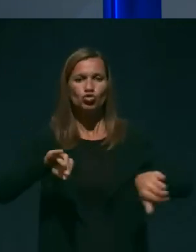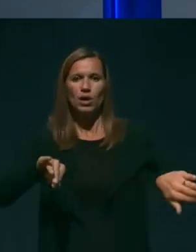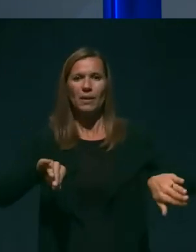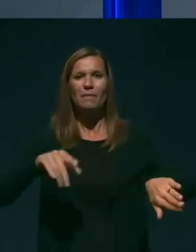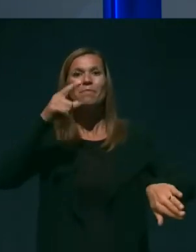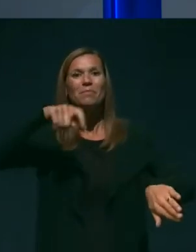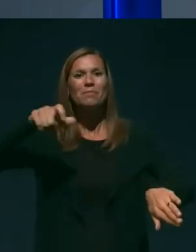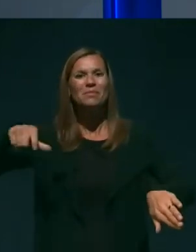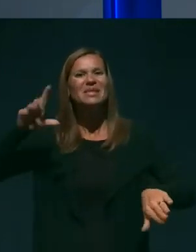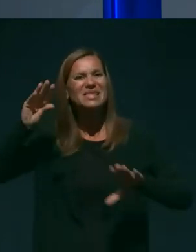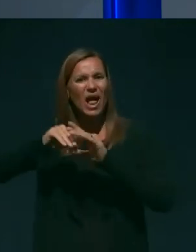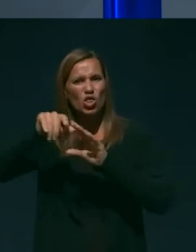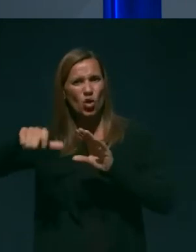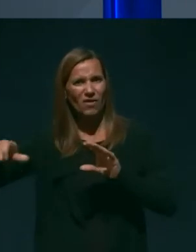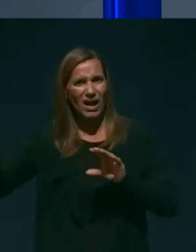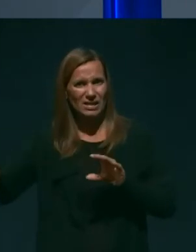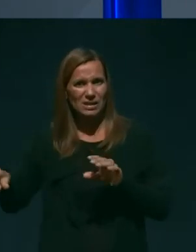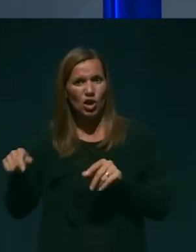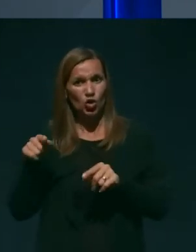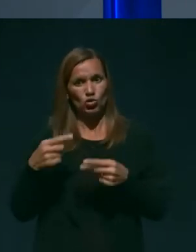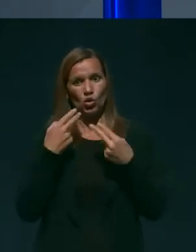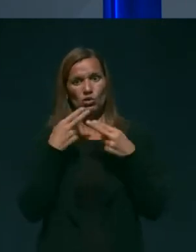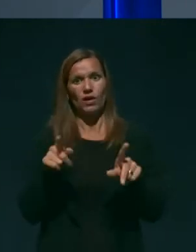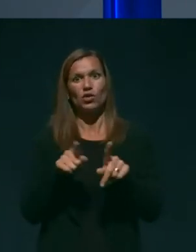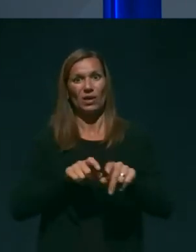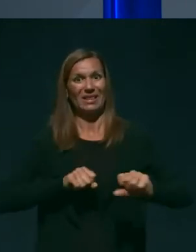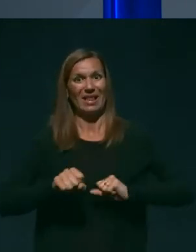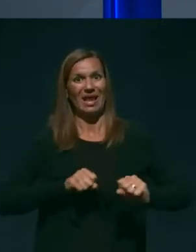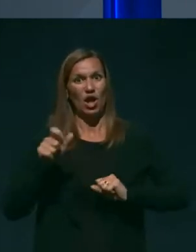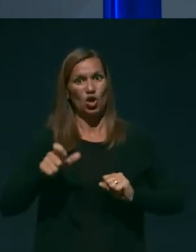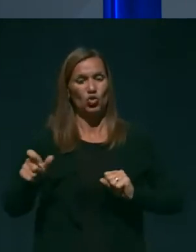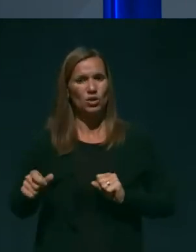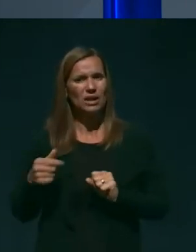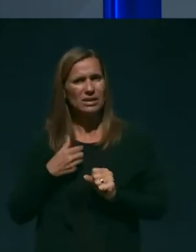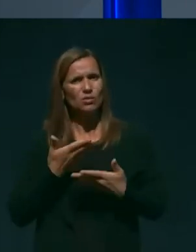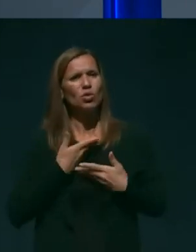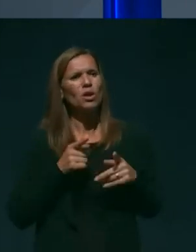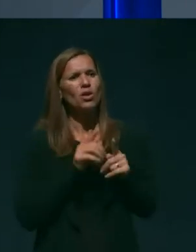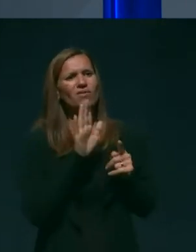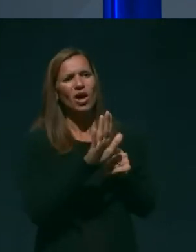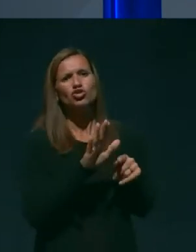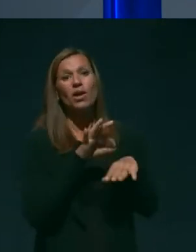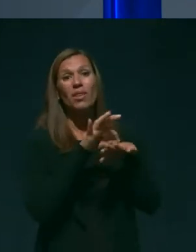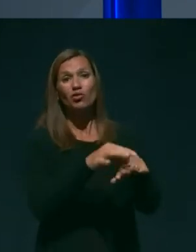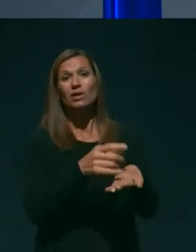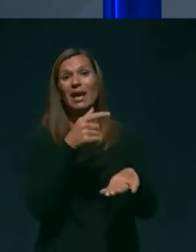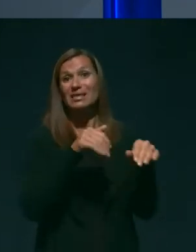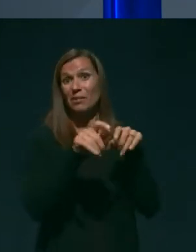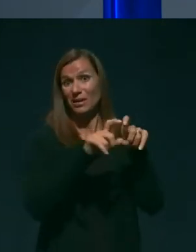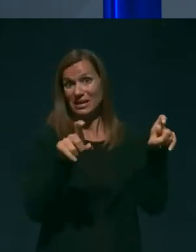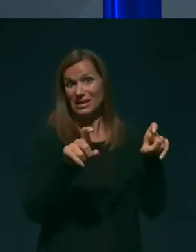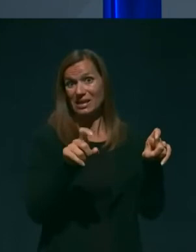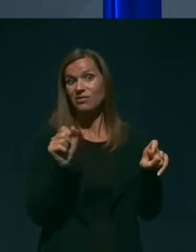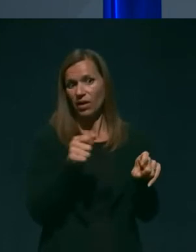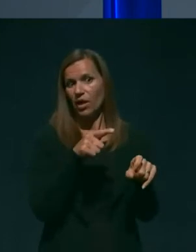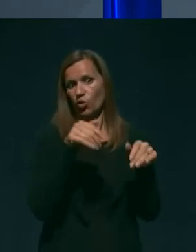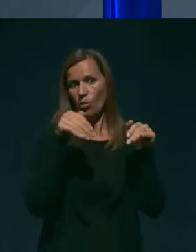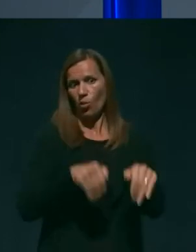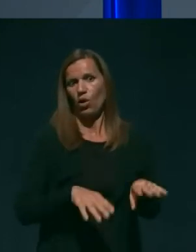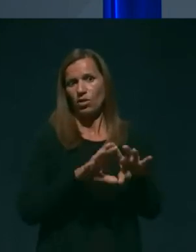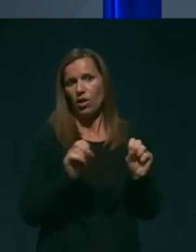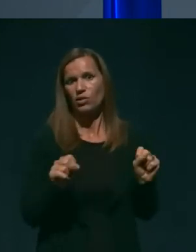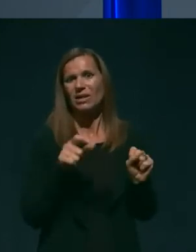Mislim, na to so se odzvali tudi direktori. Jaz sem dobila celo vaša navodila z ministrstva, da naj se to naredi. Pa v bistvu te